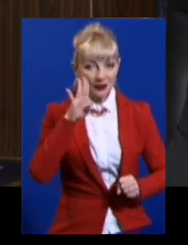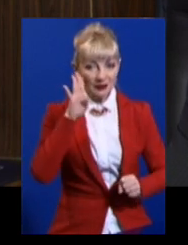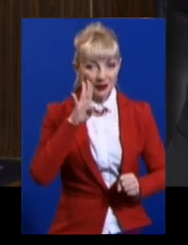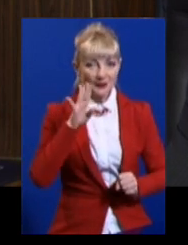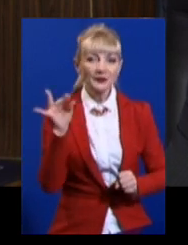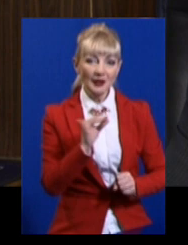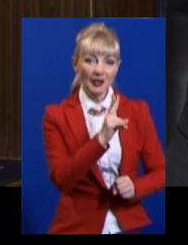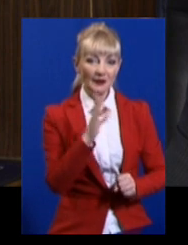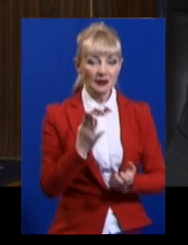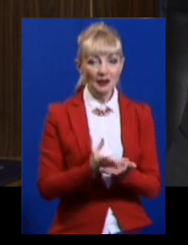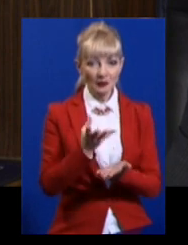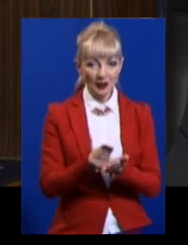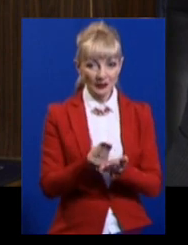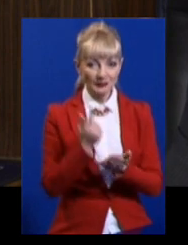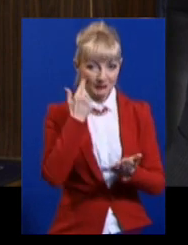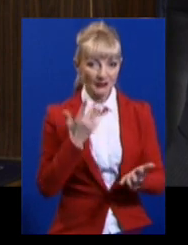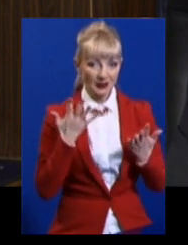ну і квартирна плата, звичайно».